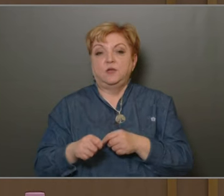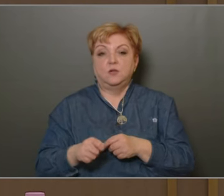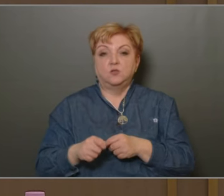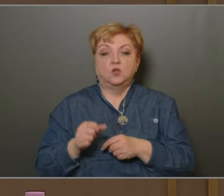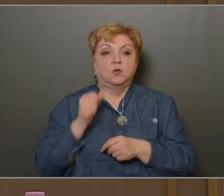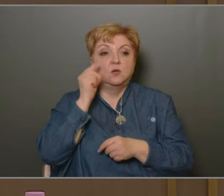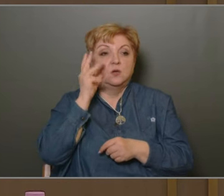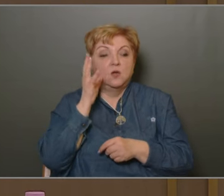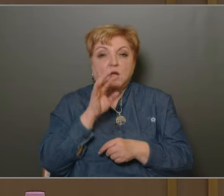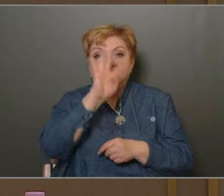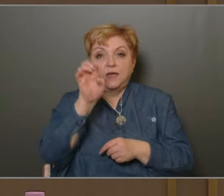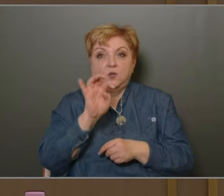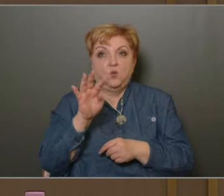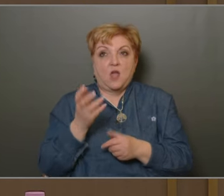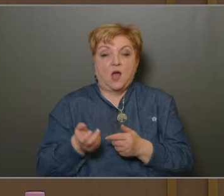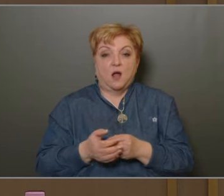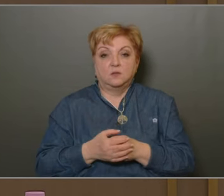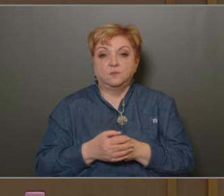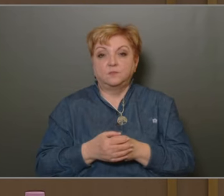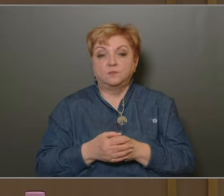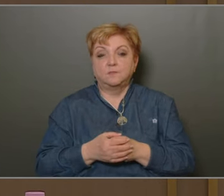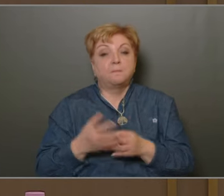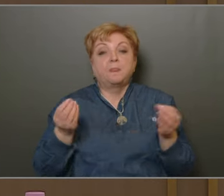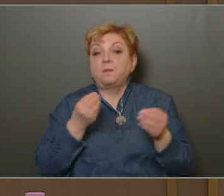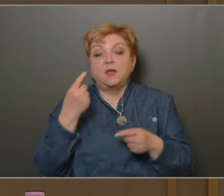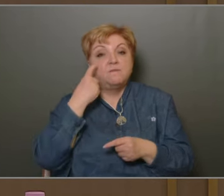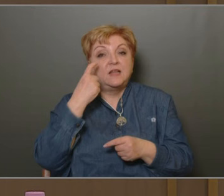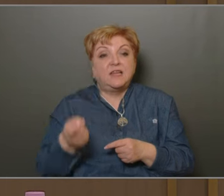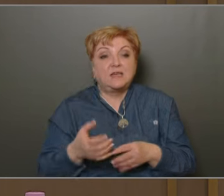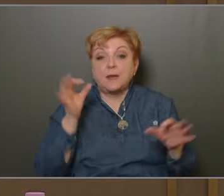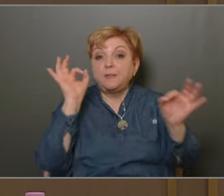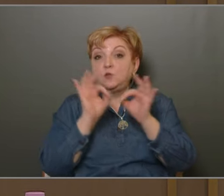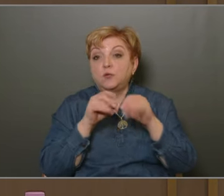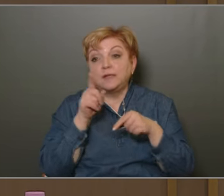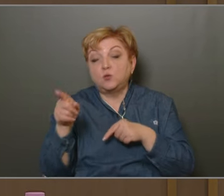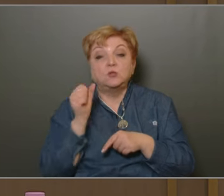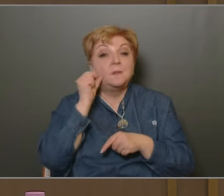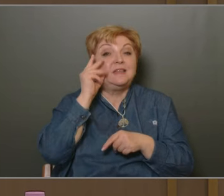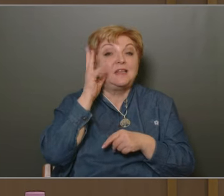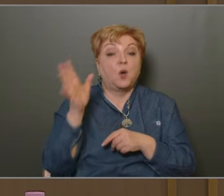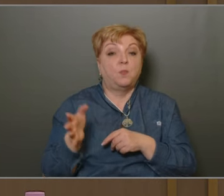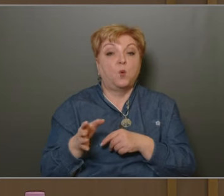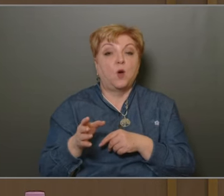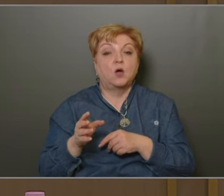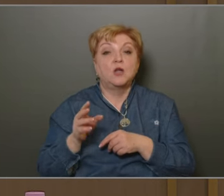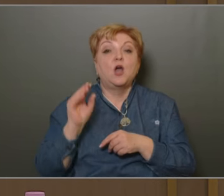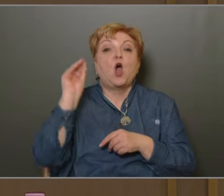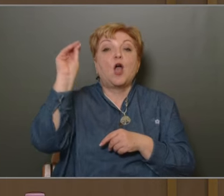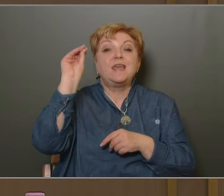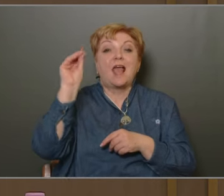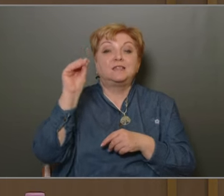amire még napjainkban is a kérdőjelek maradtak meg. Miért nem vették észre, hogy mi történt ott a mindennapokban? Tehát a